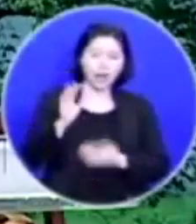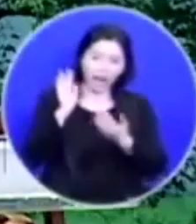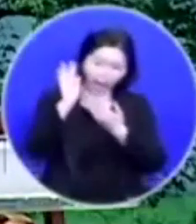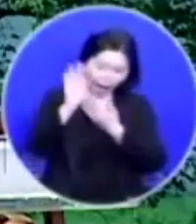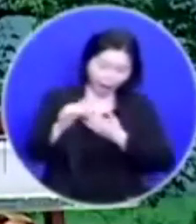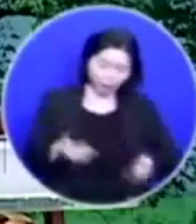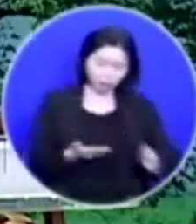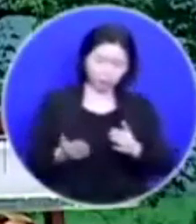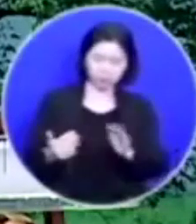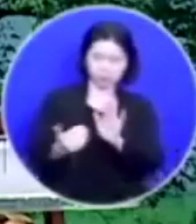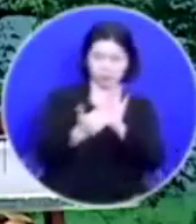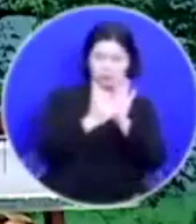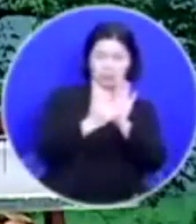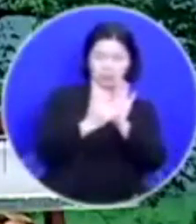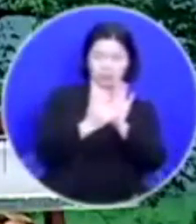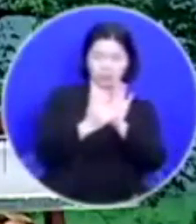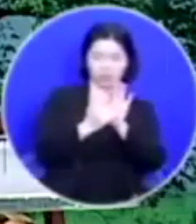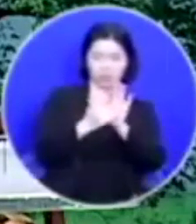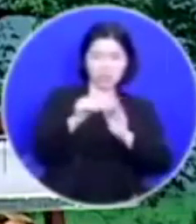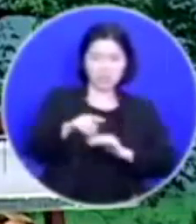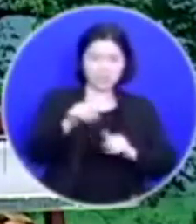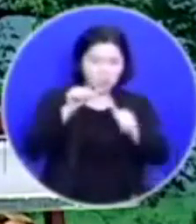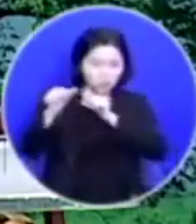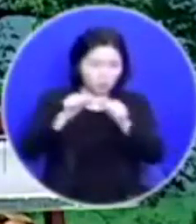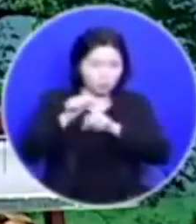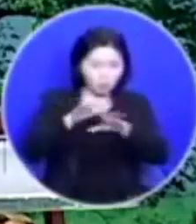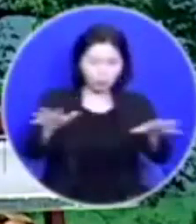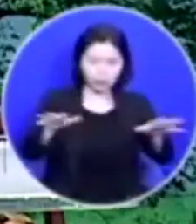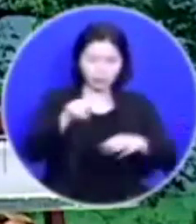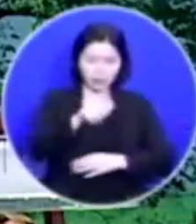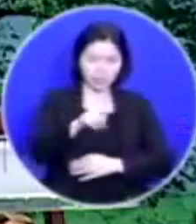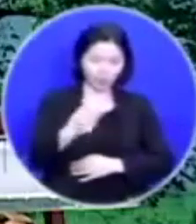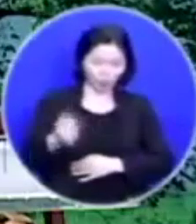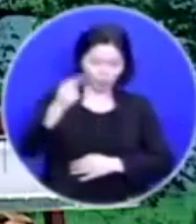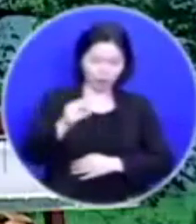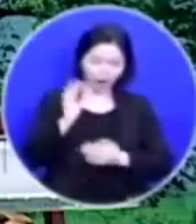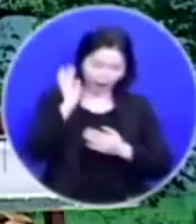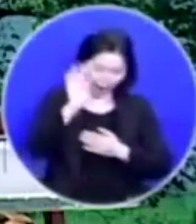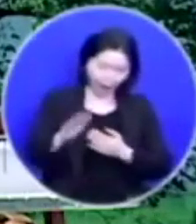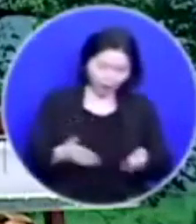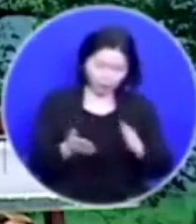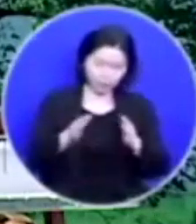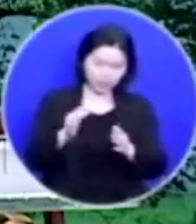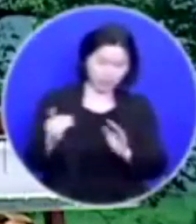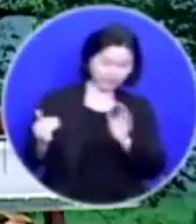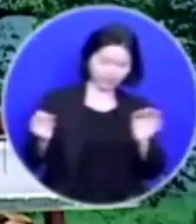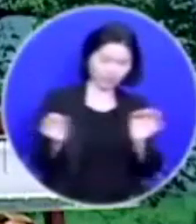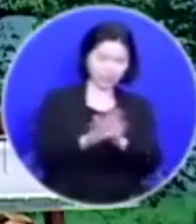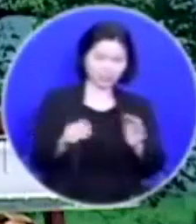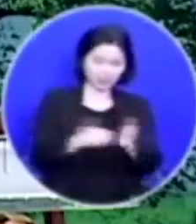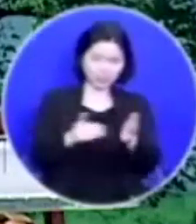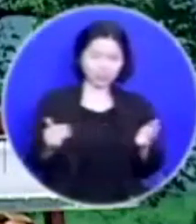이 일이 알려지고 소문나면 내 오빠는 앞길이 이제 끝난다 그러면서